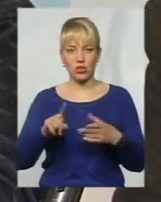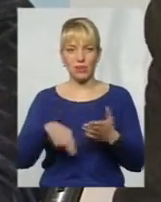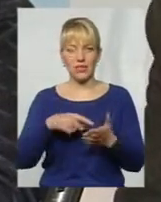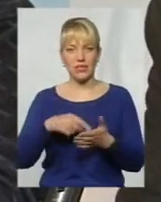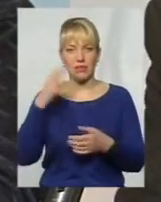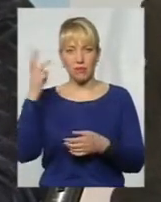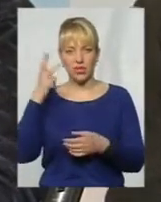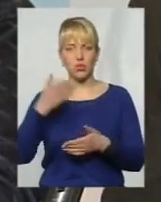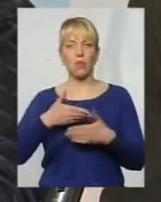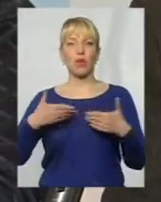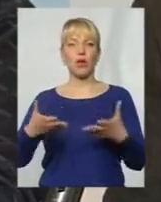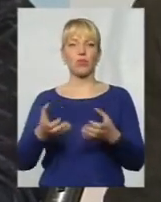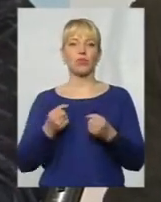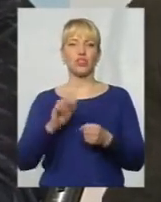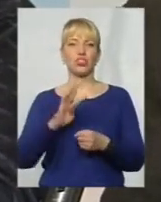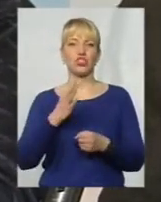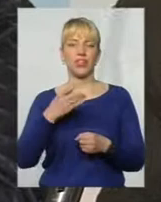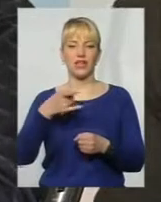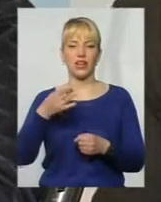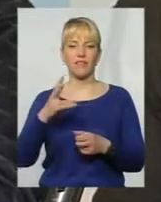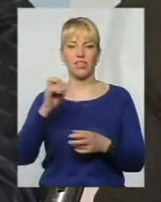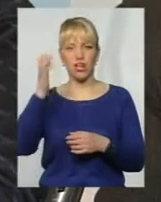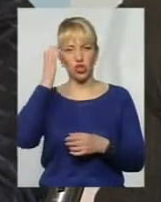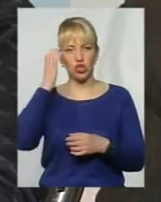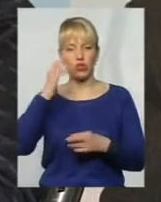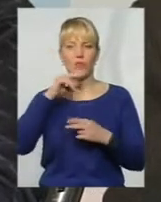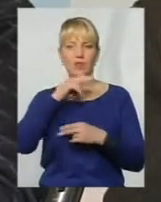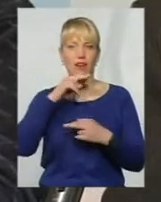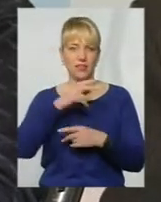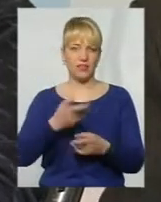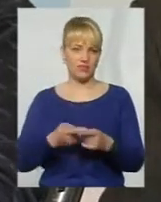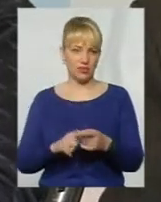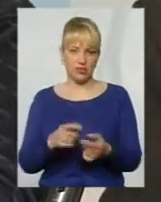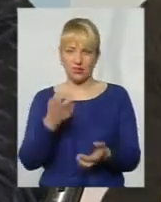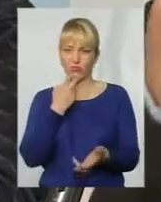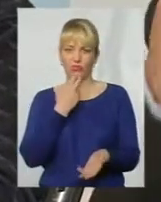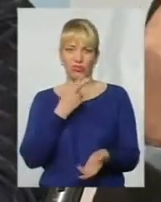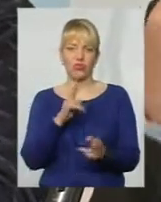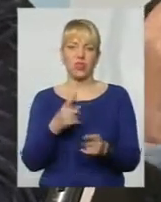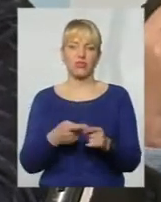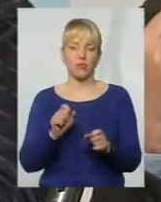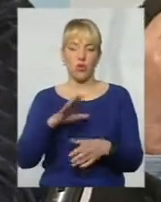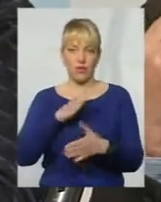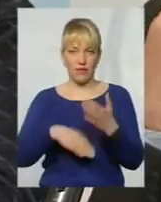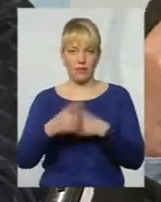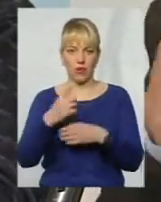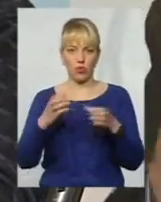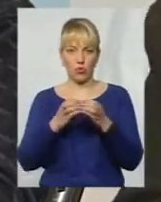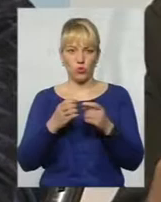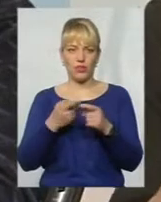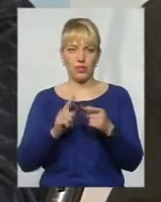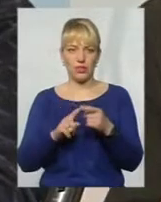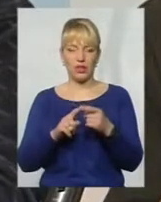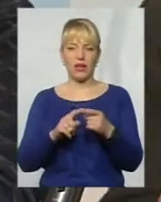Хменицькому ми отримували по 4 гривні в місяць на Чорнобиця на ліки. Це смішно. Як це може? Якщо інвалід першої групи сьогодні, ця людина